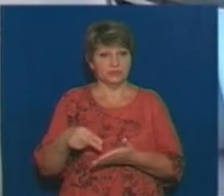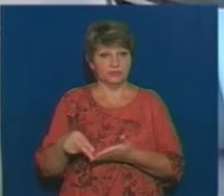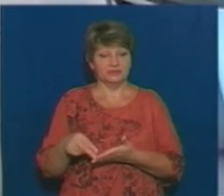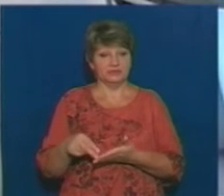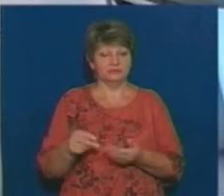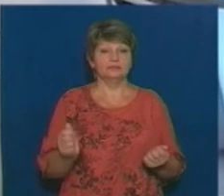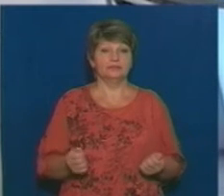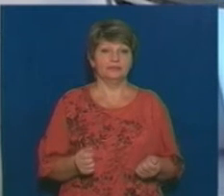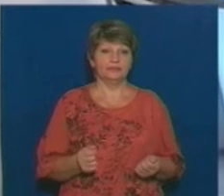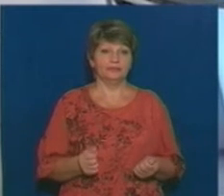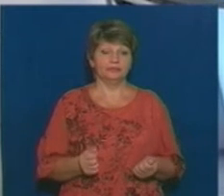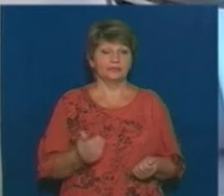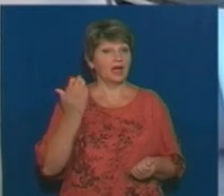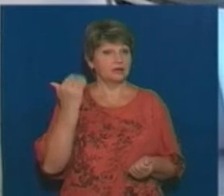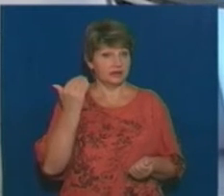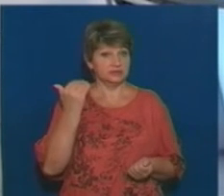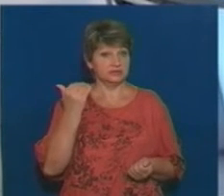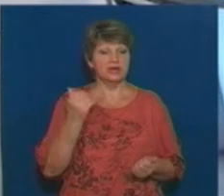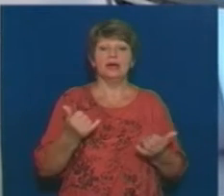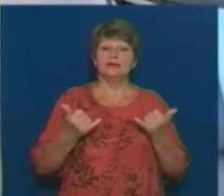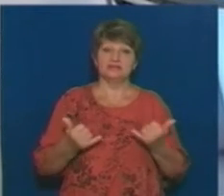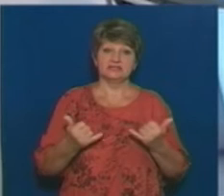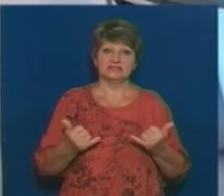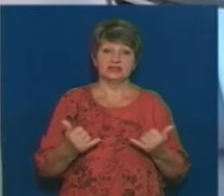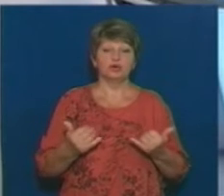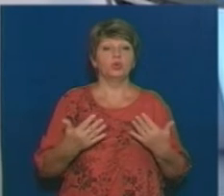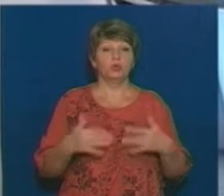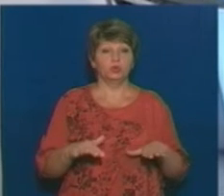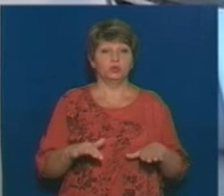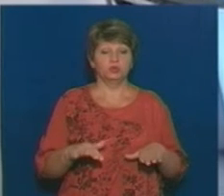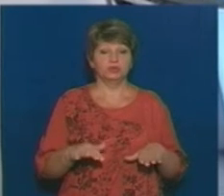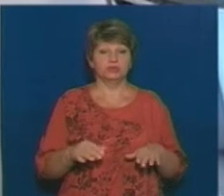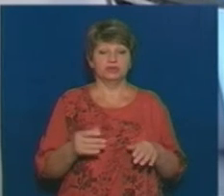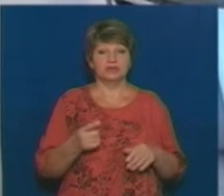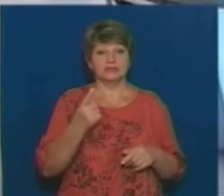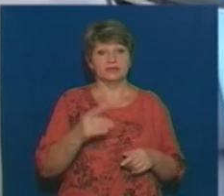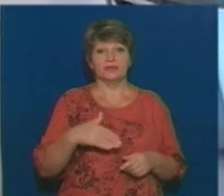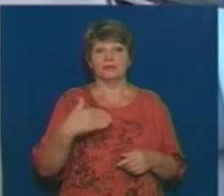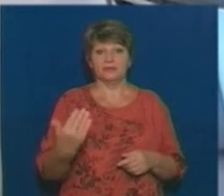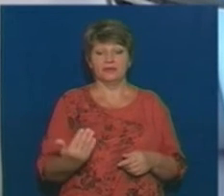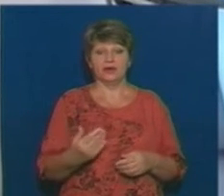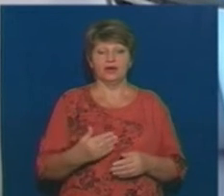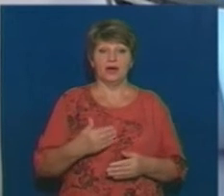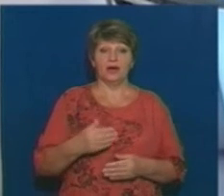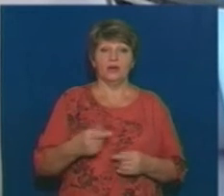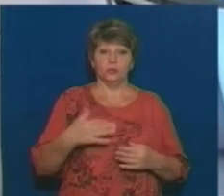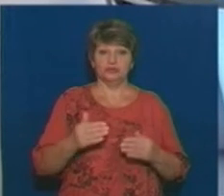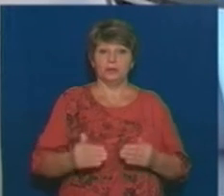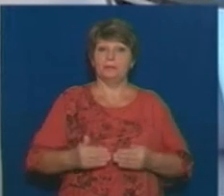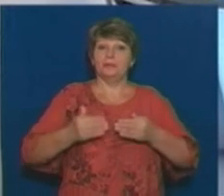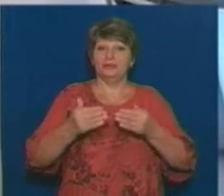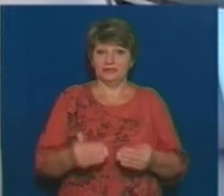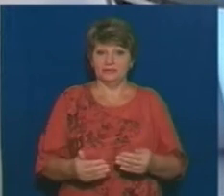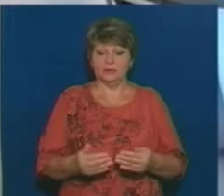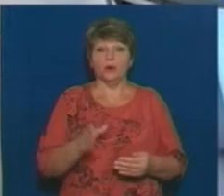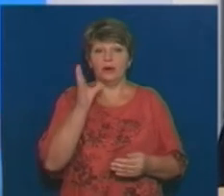попередніх років. Зараз більше пішли, так би мовити, ніби з одної сторони крок вперед, що нам вдалося розділити,